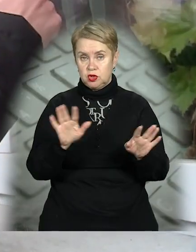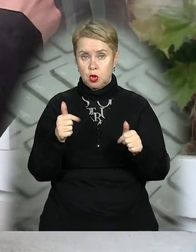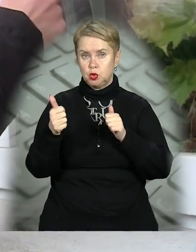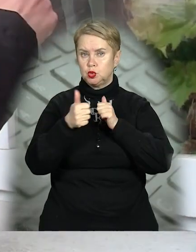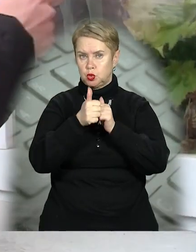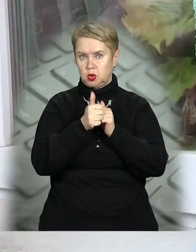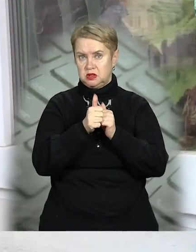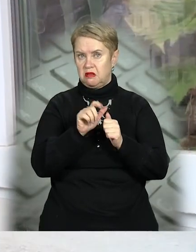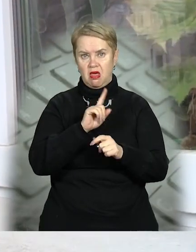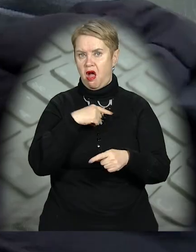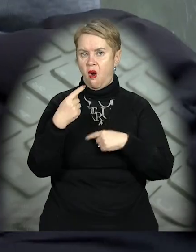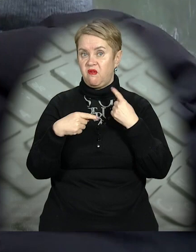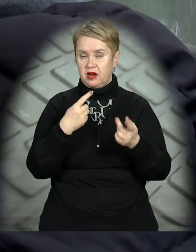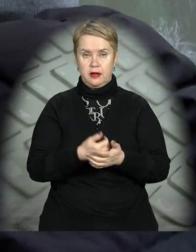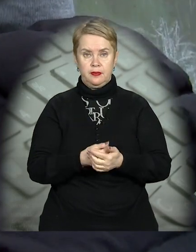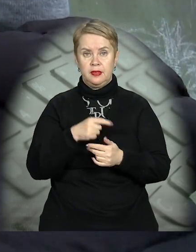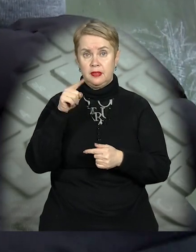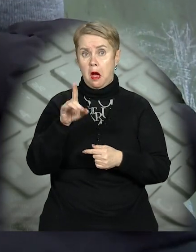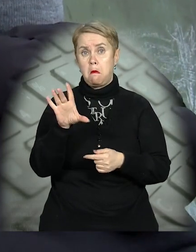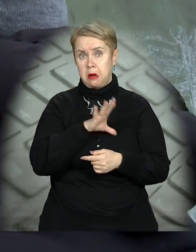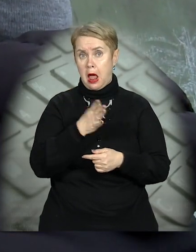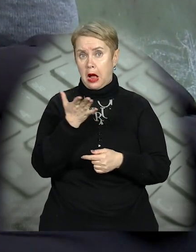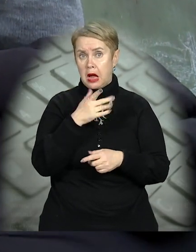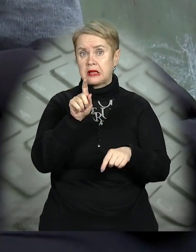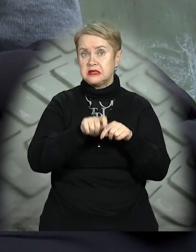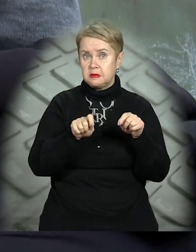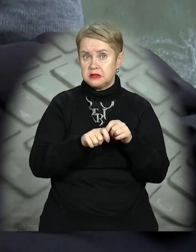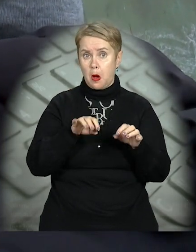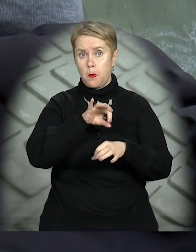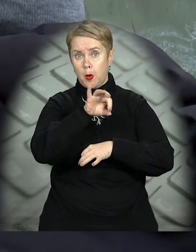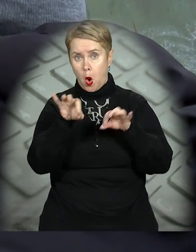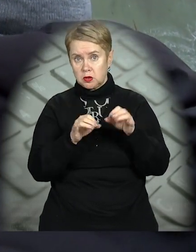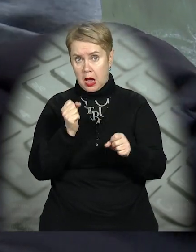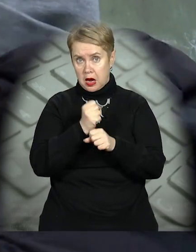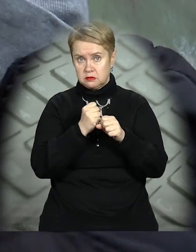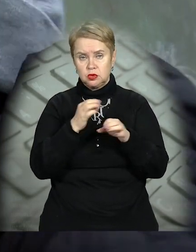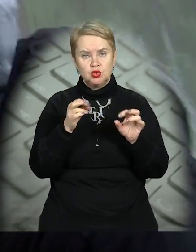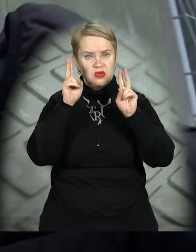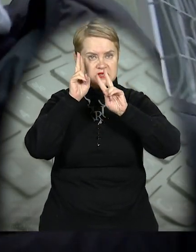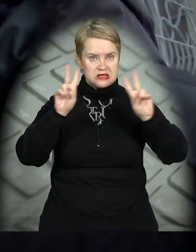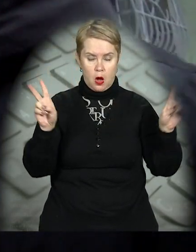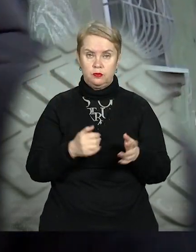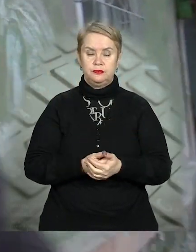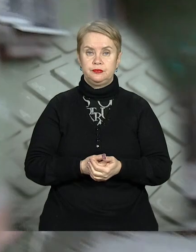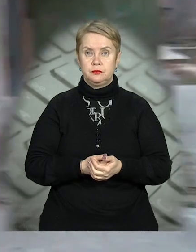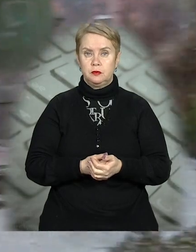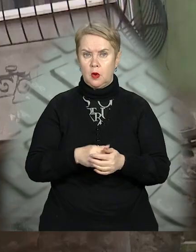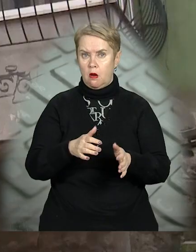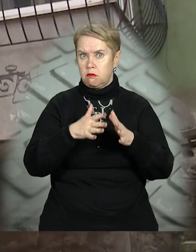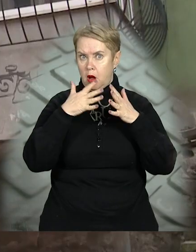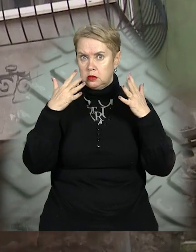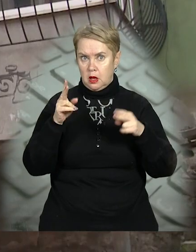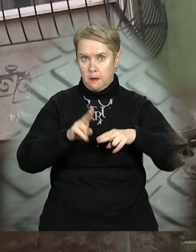Та й сусіди не над того вірки. Там була якась експертіза, якось проєкт, це розробування. Масивна